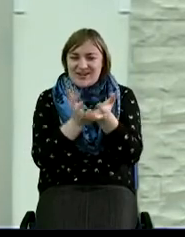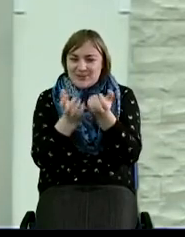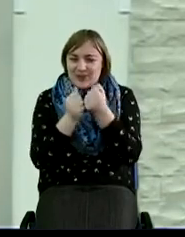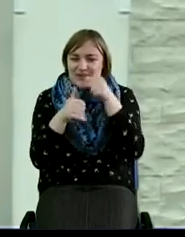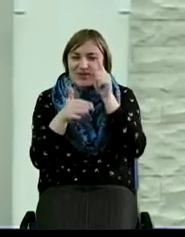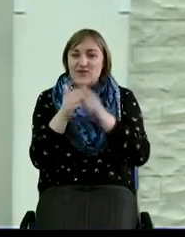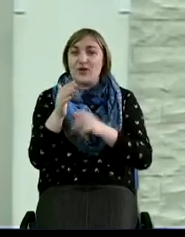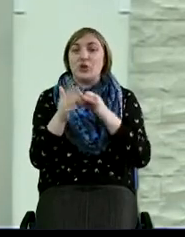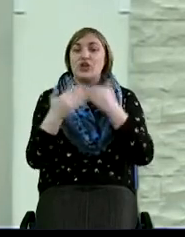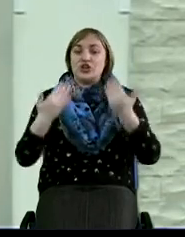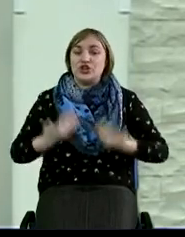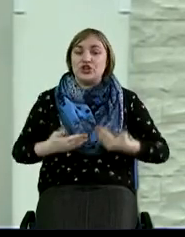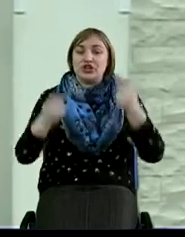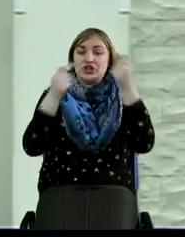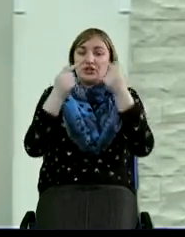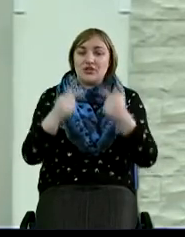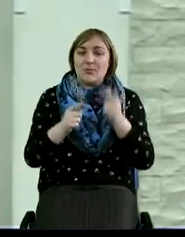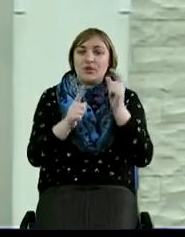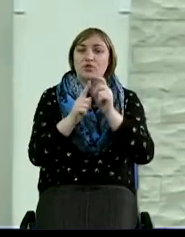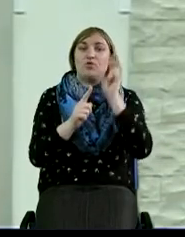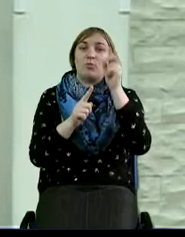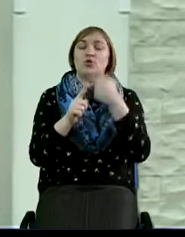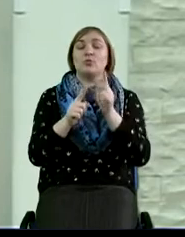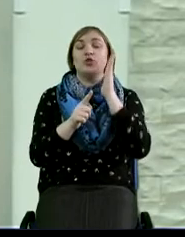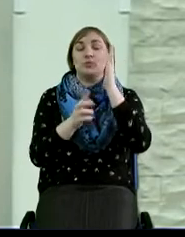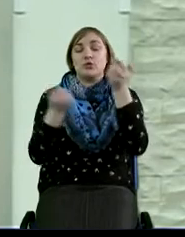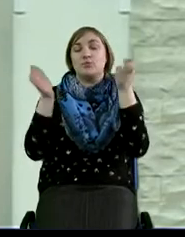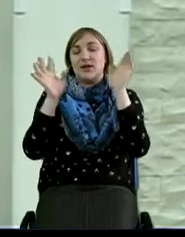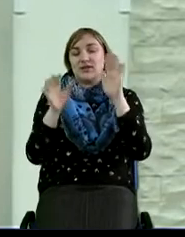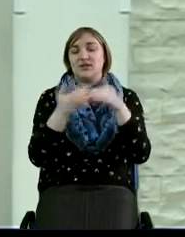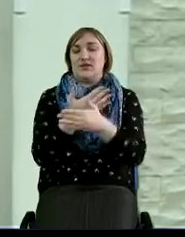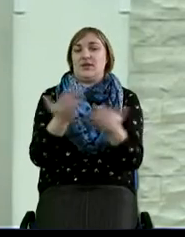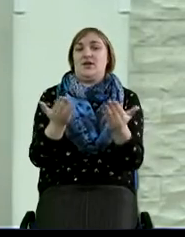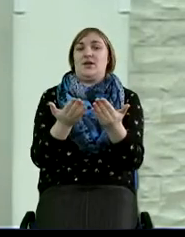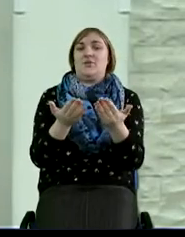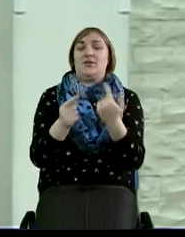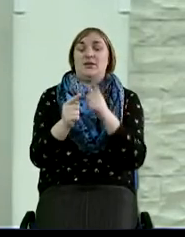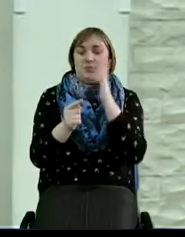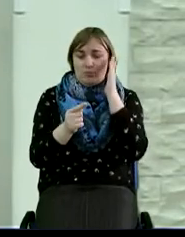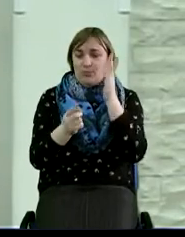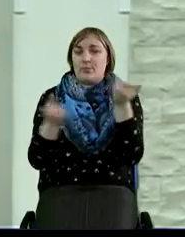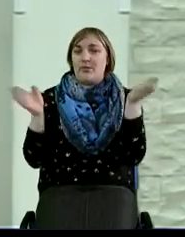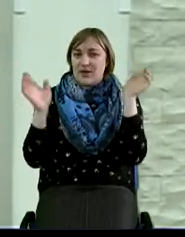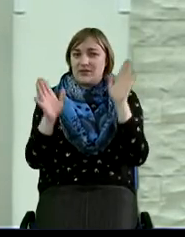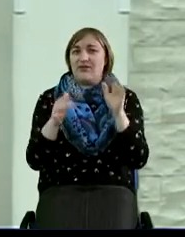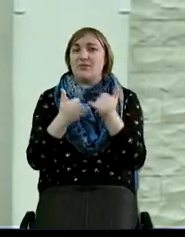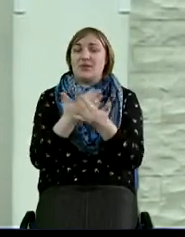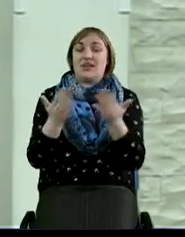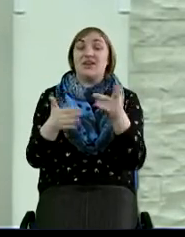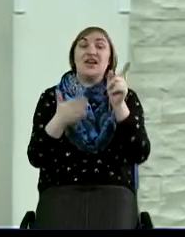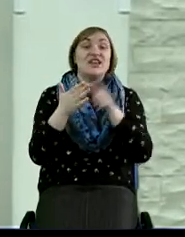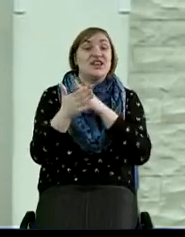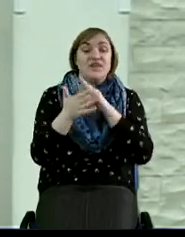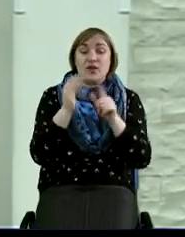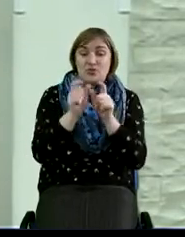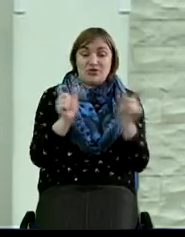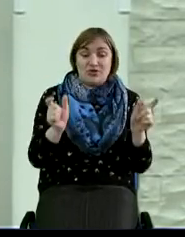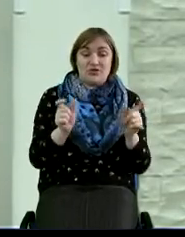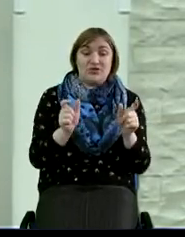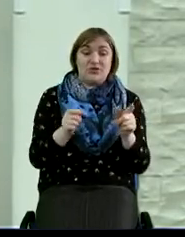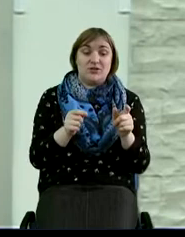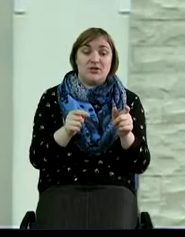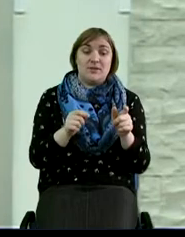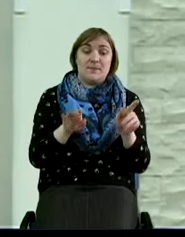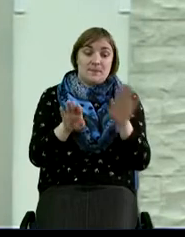и жить по Слову Божьему. И это принесет нам благословение. Мы понимаем и знаем, что это будет благословение для нас. Неверующие люди, они вот именно и